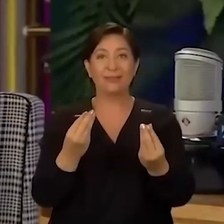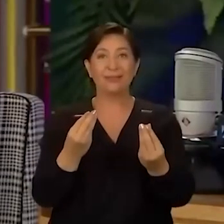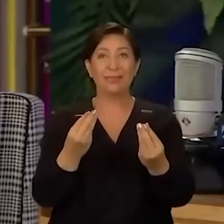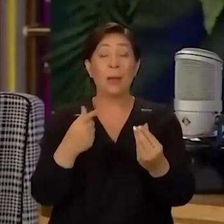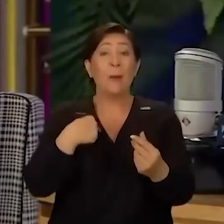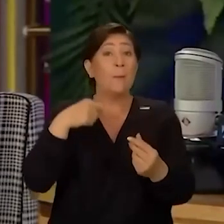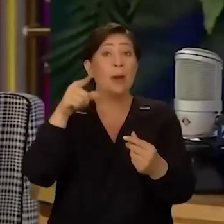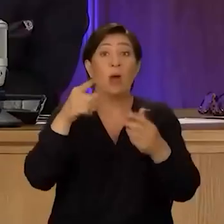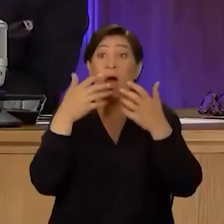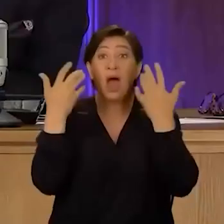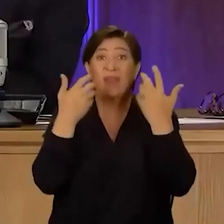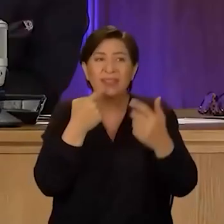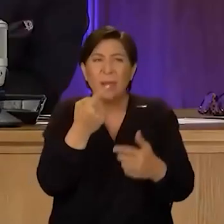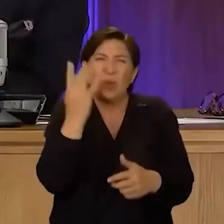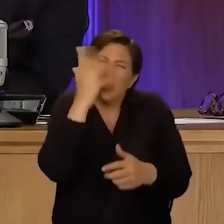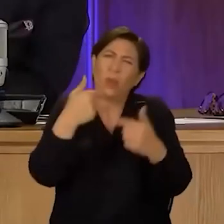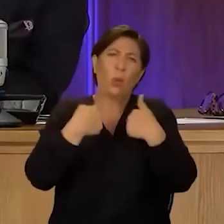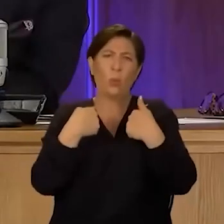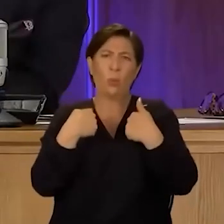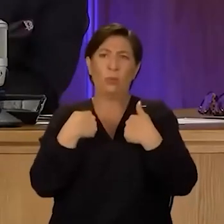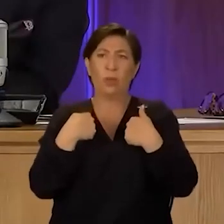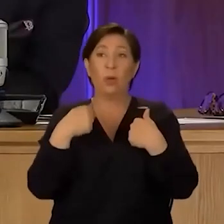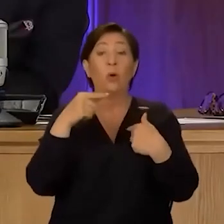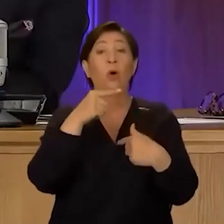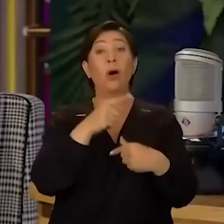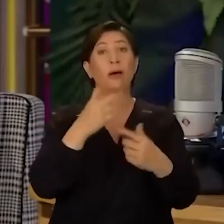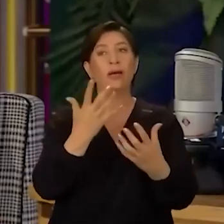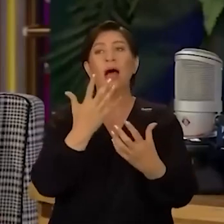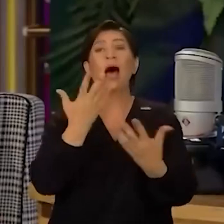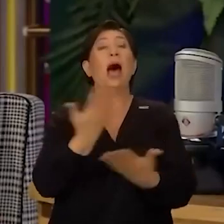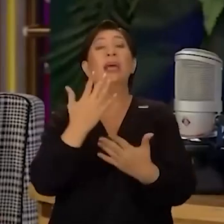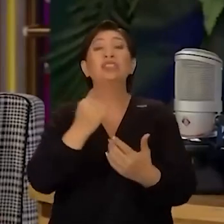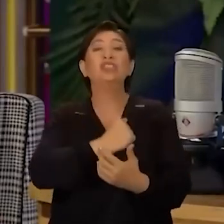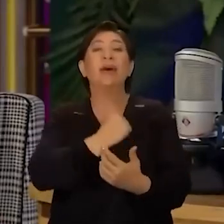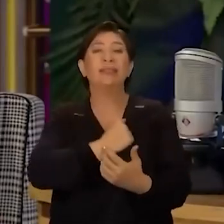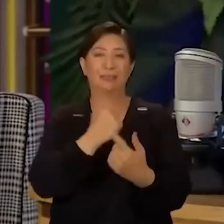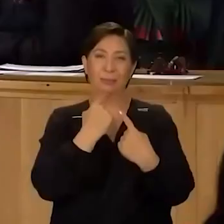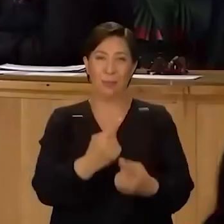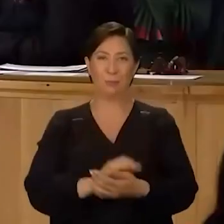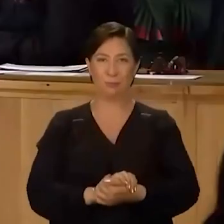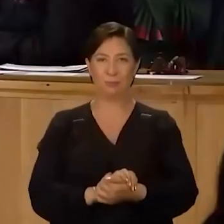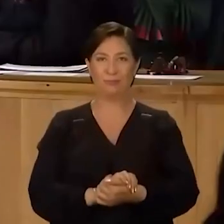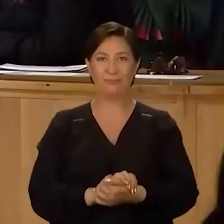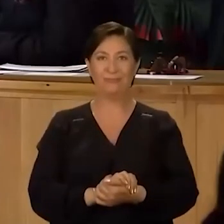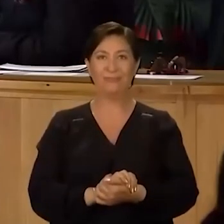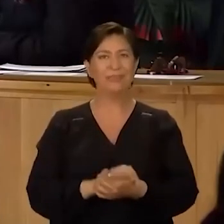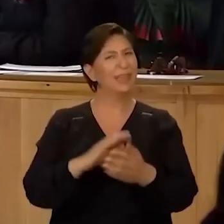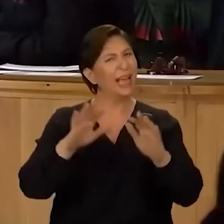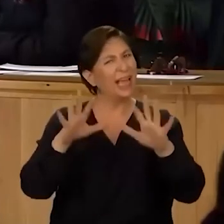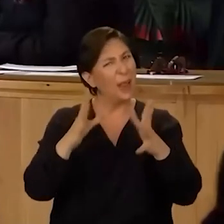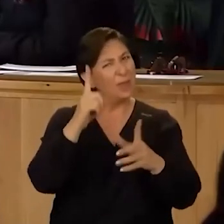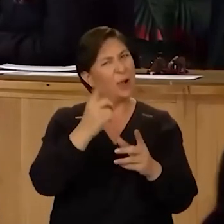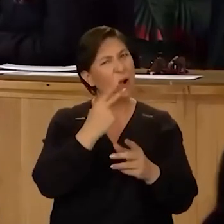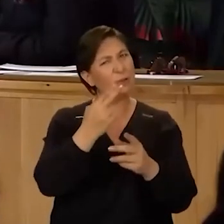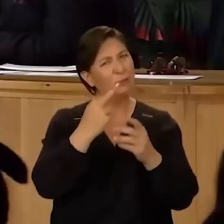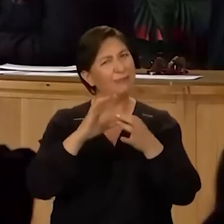Ben onlara hayvan demeye utanıyorum. Haycan diyorum. Haycan diyorsun. Evet. O kadar garip bir